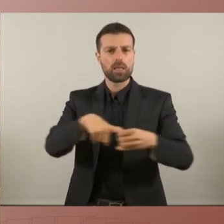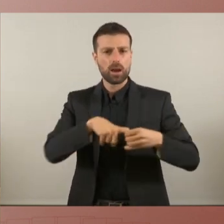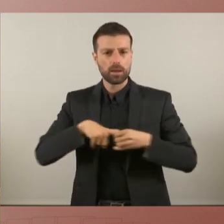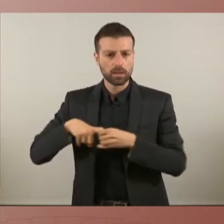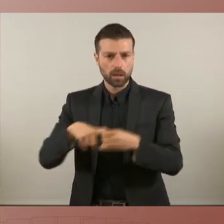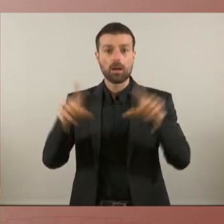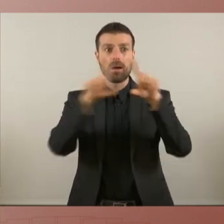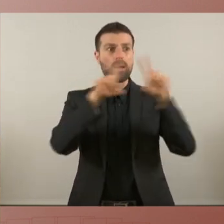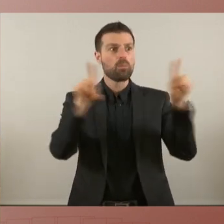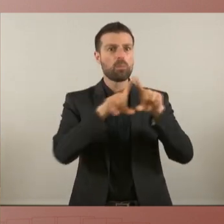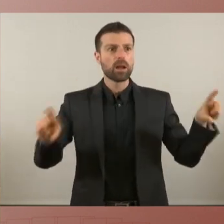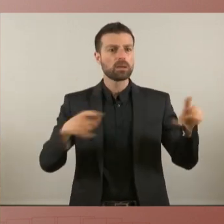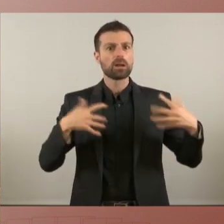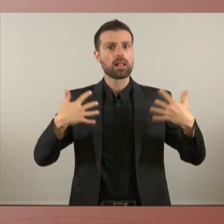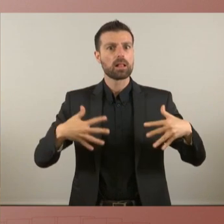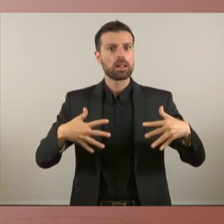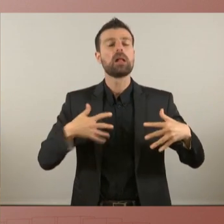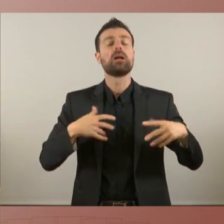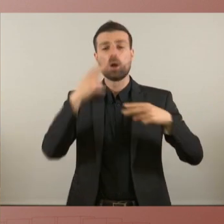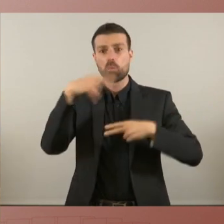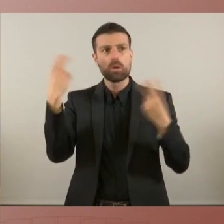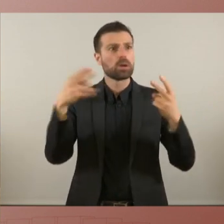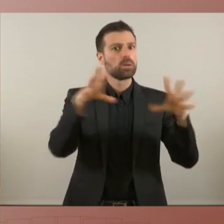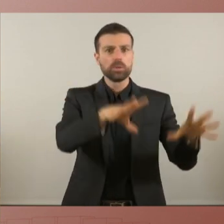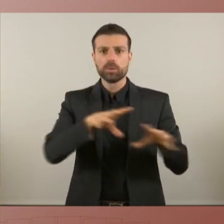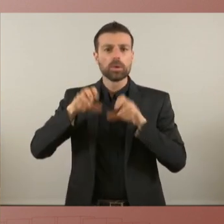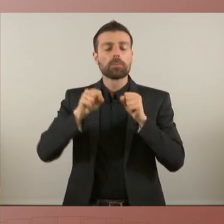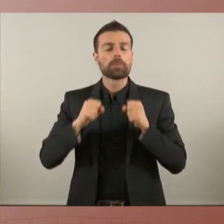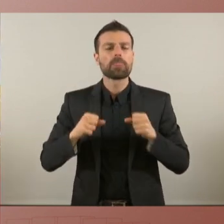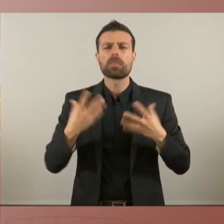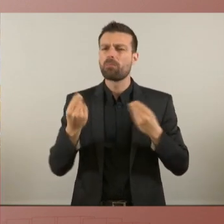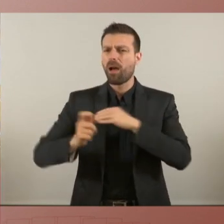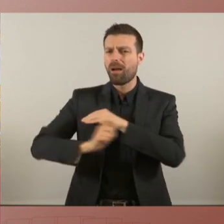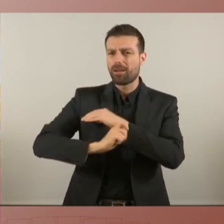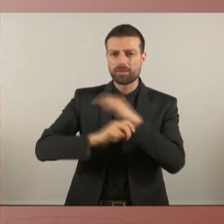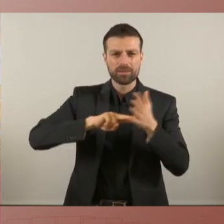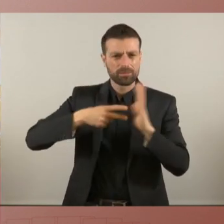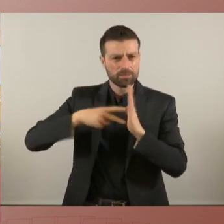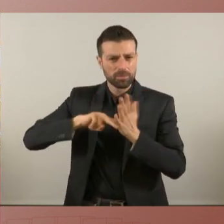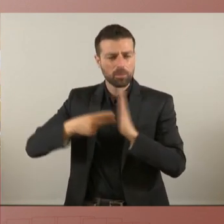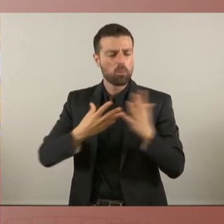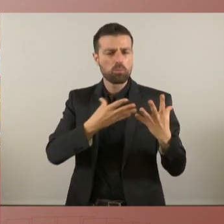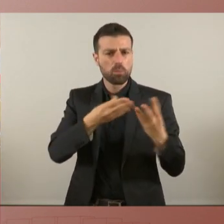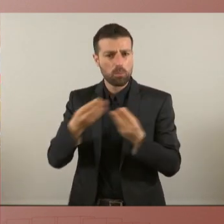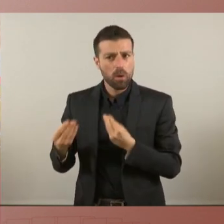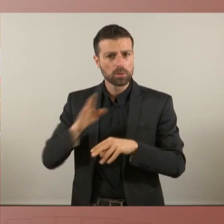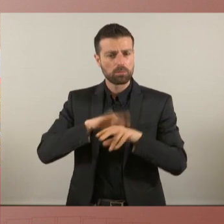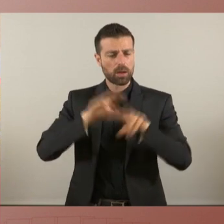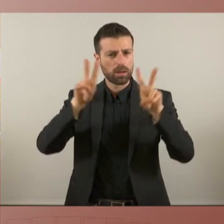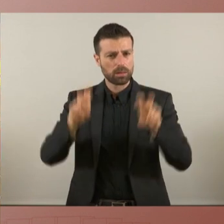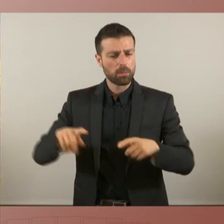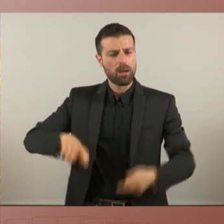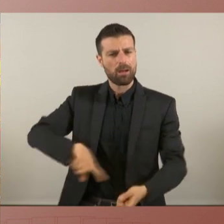'absorció d'empreses considerades essencials pel sector públic tenim molts mecanismes molts mecanismes per revertir de veritat